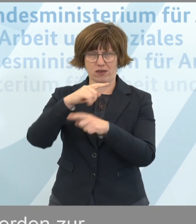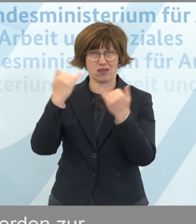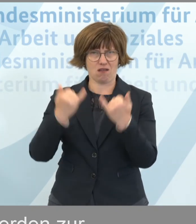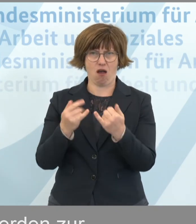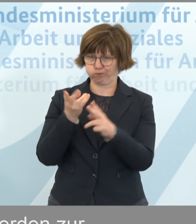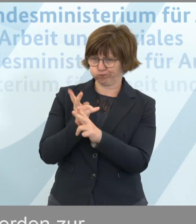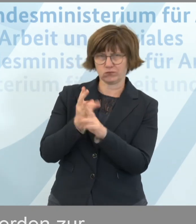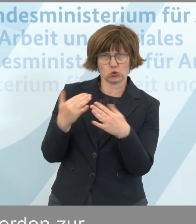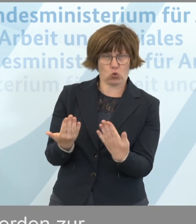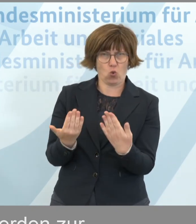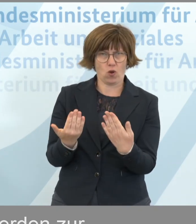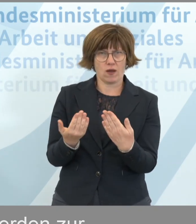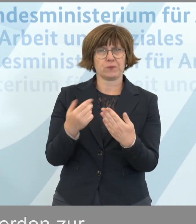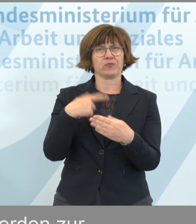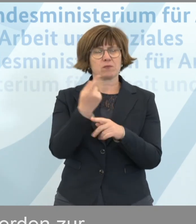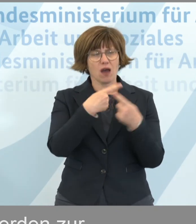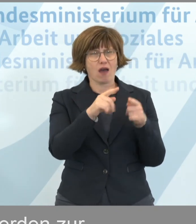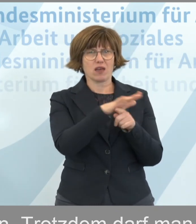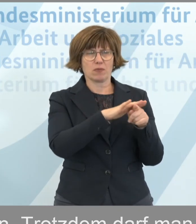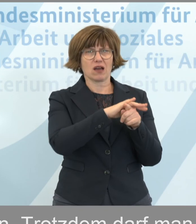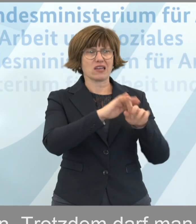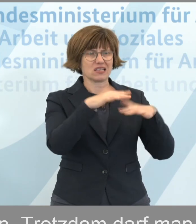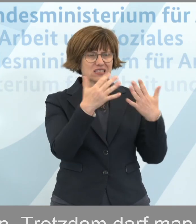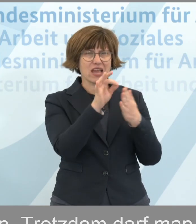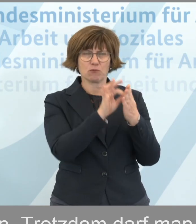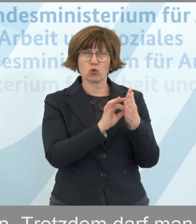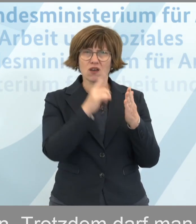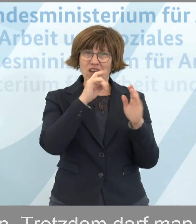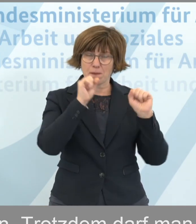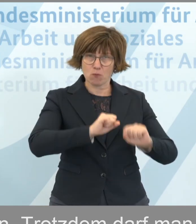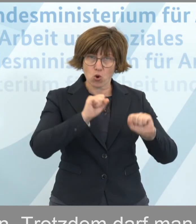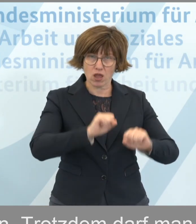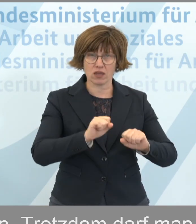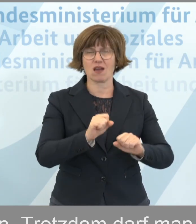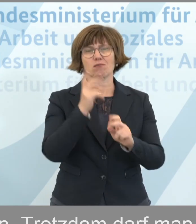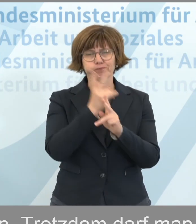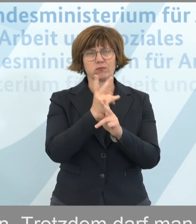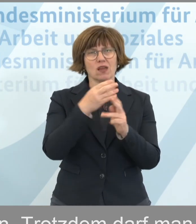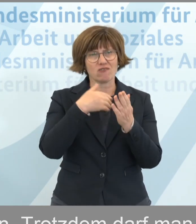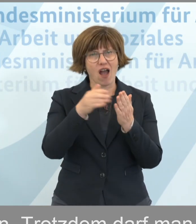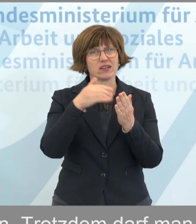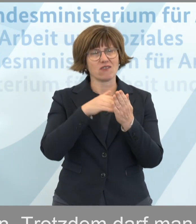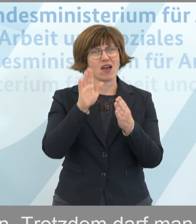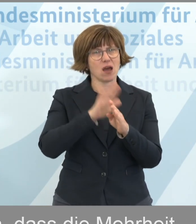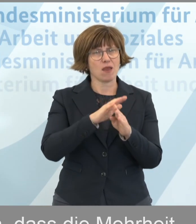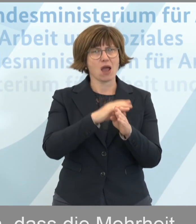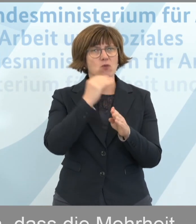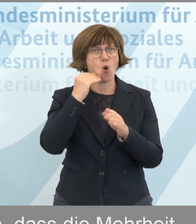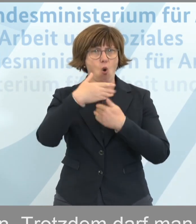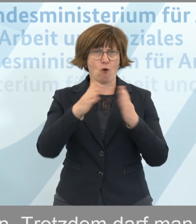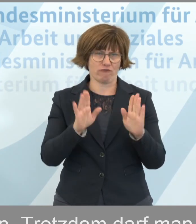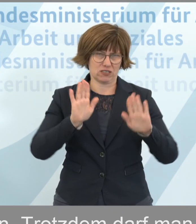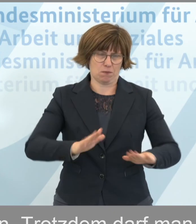waren und sind. Und ein Punkt der zehn Punkte ist, wo immer es geht, nach wie vor diese Möglichkeit auch zu nutzen,